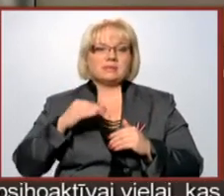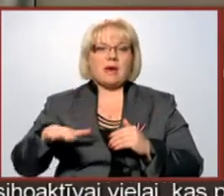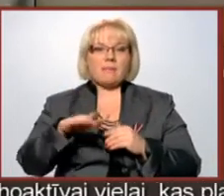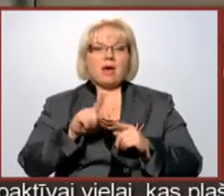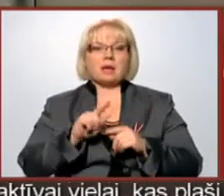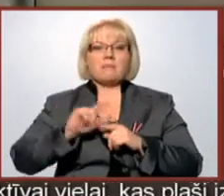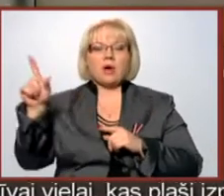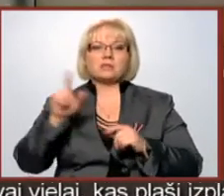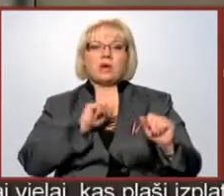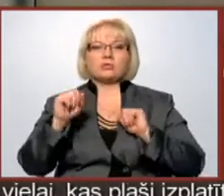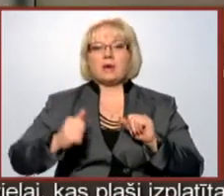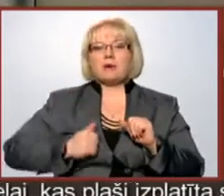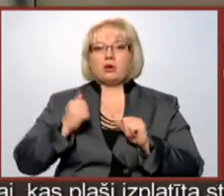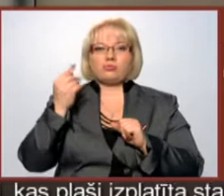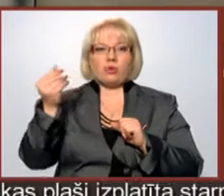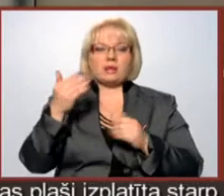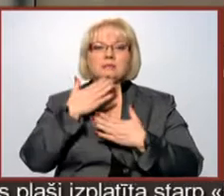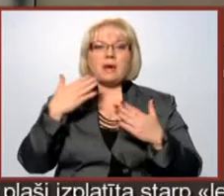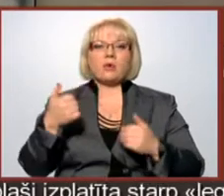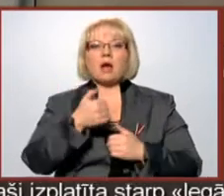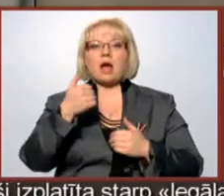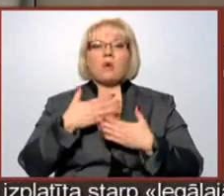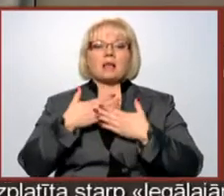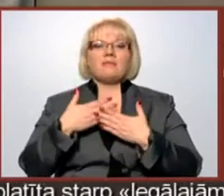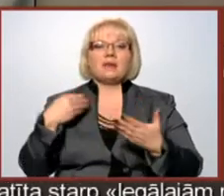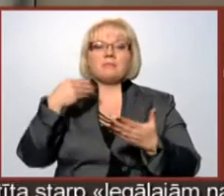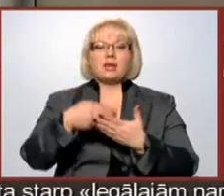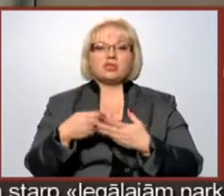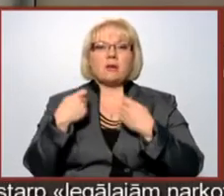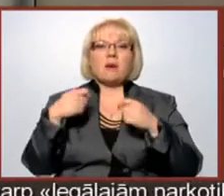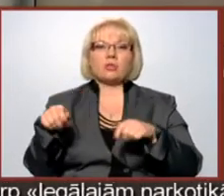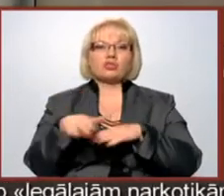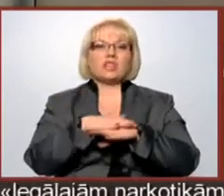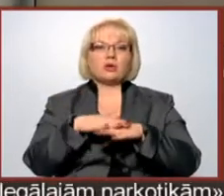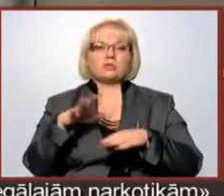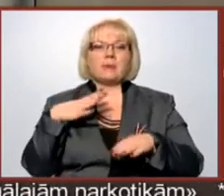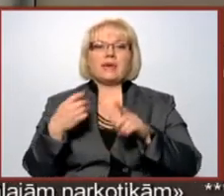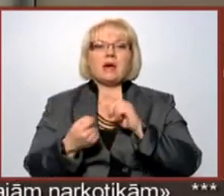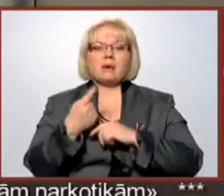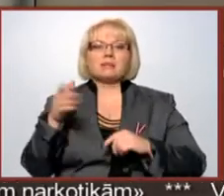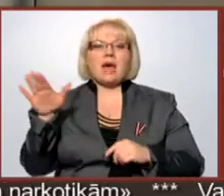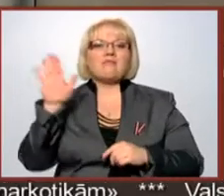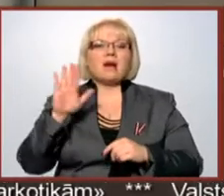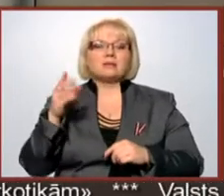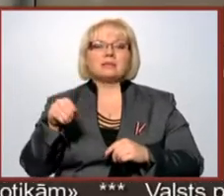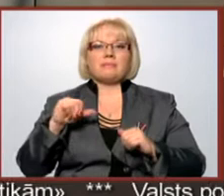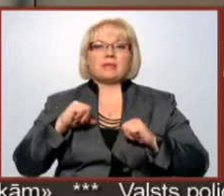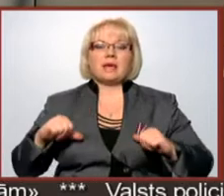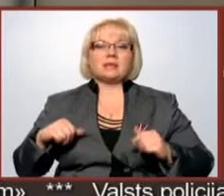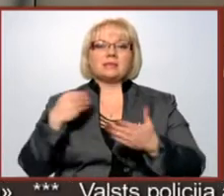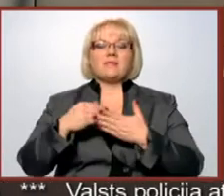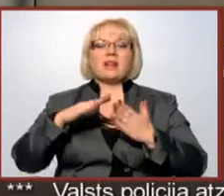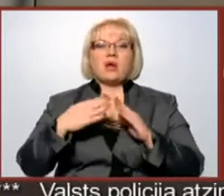nekustamā īpašuma nodoklas. Pēdējo gada aktīvais pirkšanas un pārdošanas tirgus bijis iemesls, lai Valsts zemes dienas izvērtētu